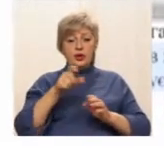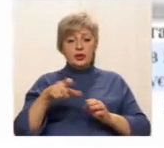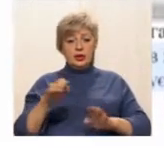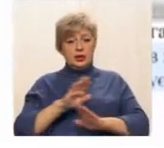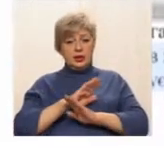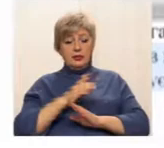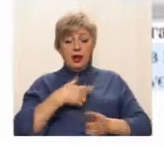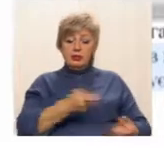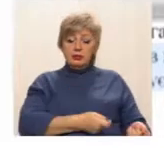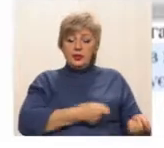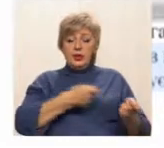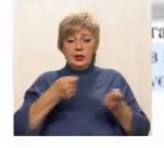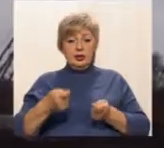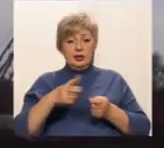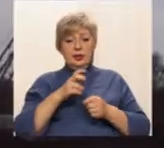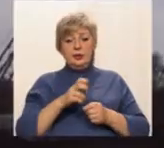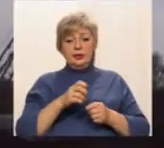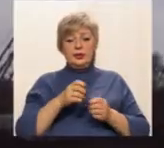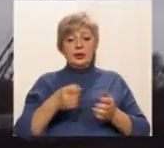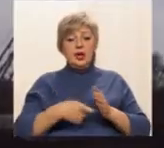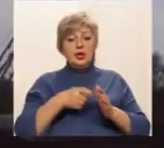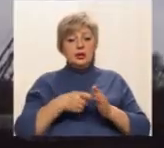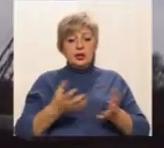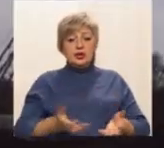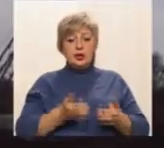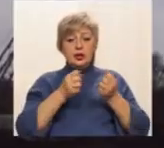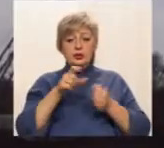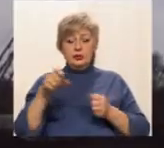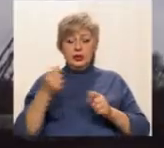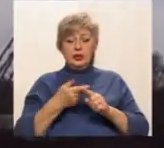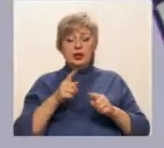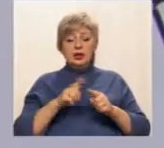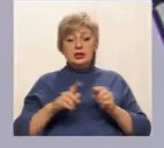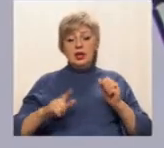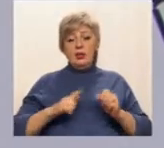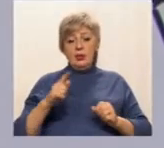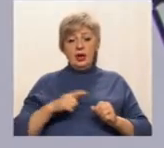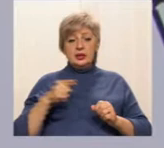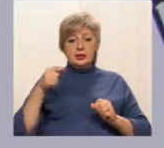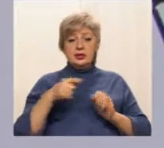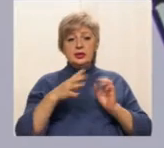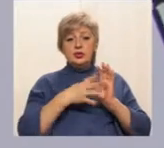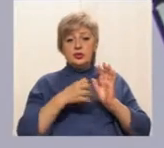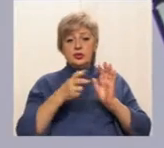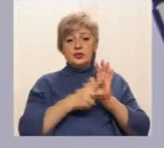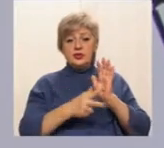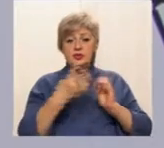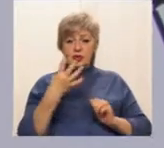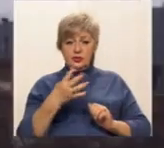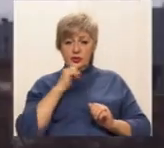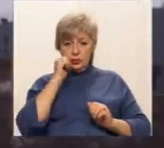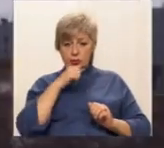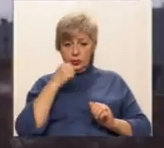Їх тіла підняли на поверхню гірничої рятувальники. Загибами виявилися гірничий майстер 1984 та